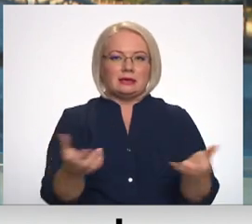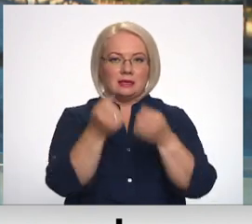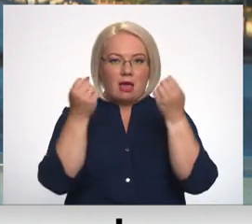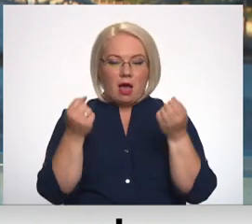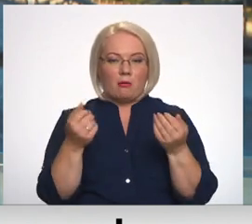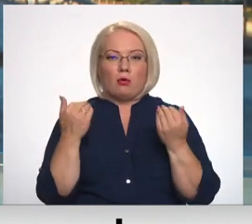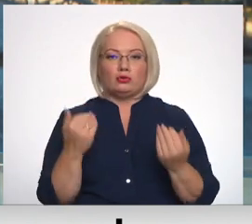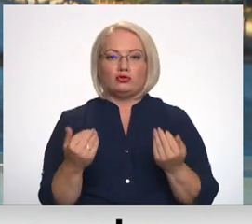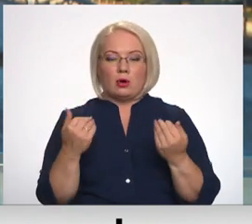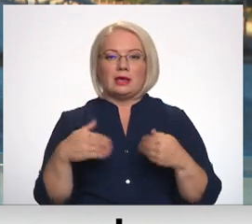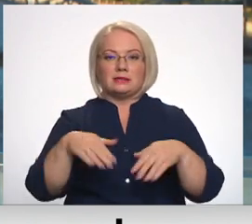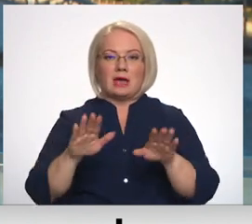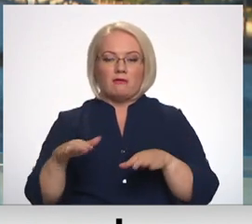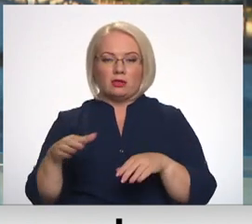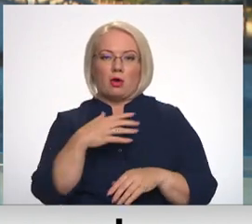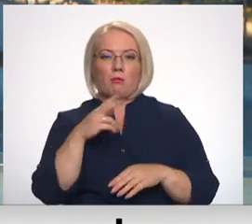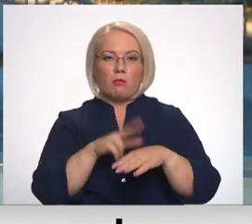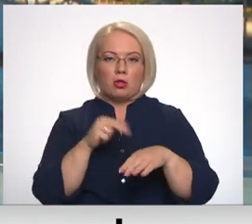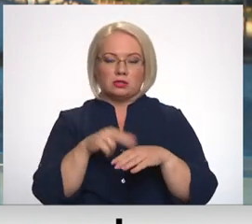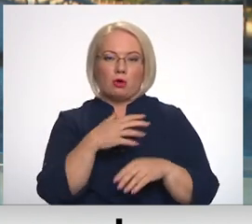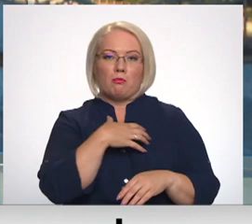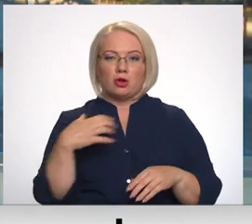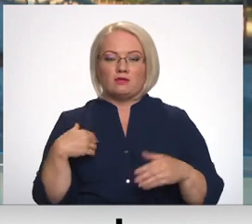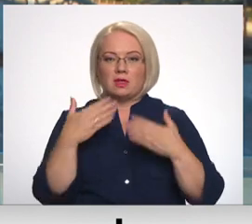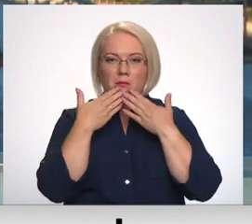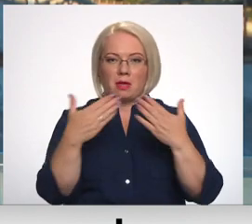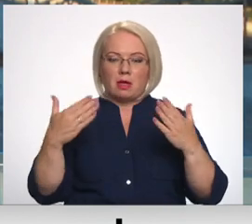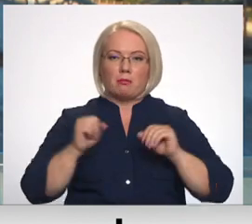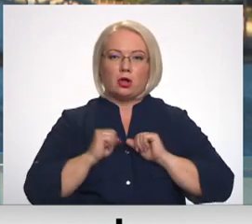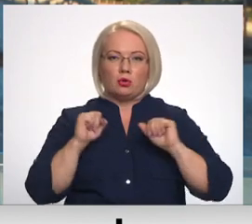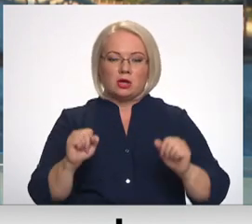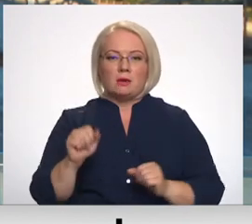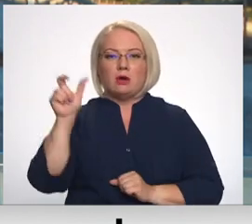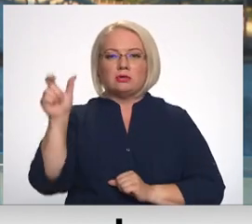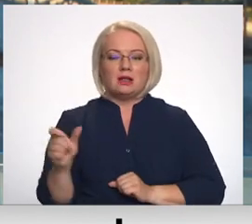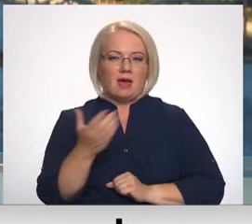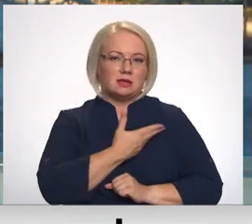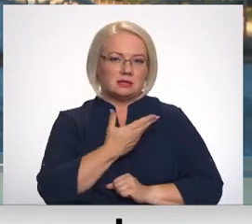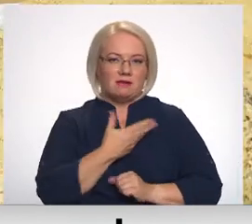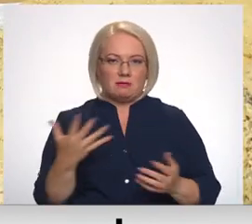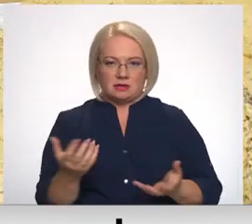Šodien sērfotājiem policija un pašvaldība pateicās par drosmi un cilvēku dzīvības glābšanu.